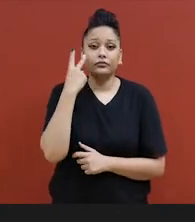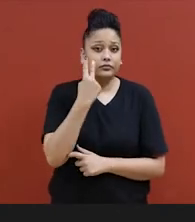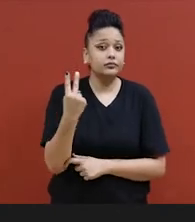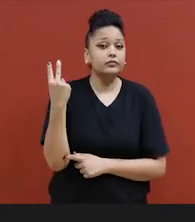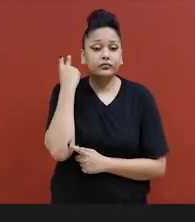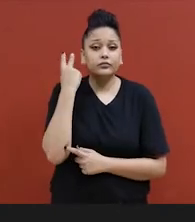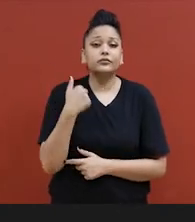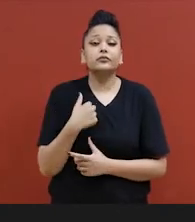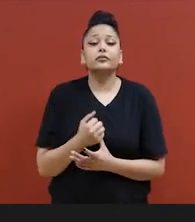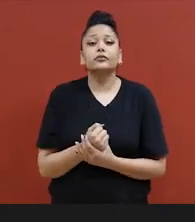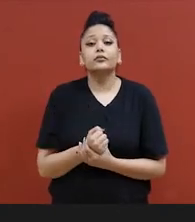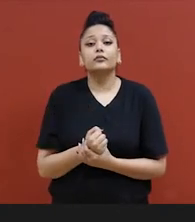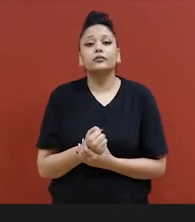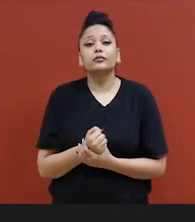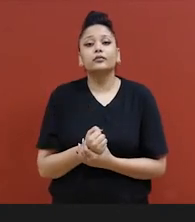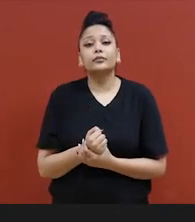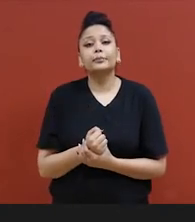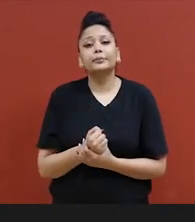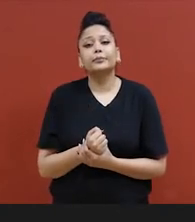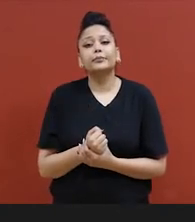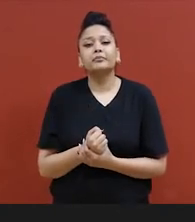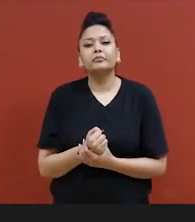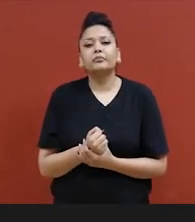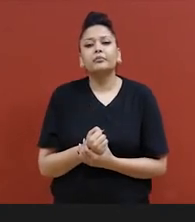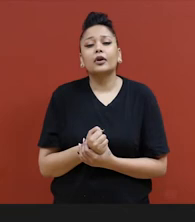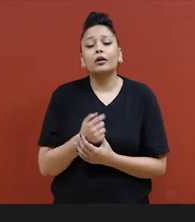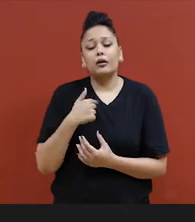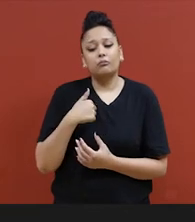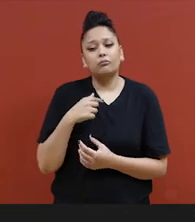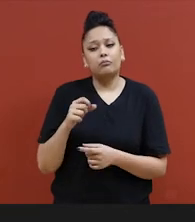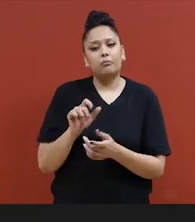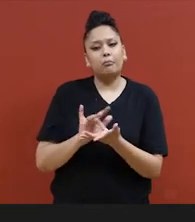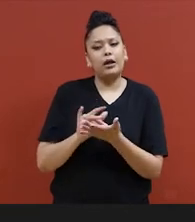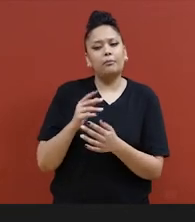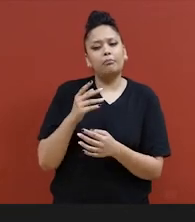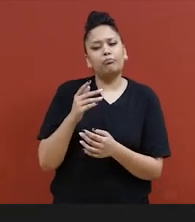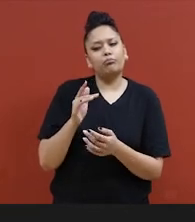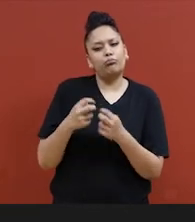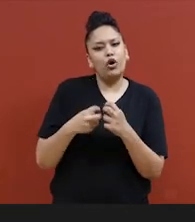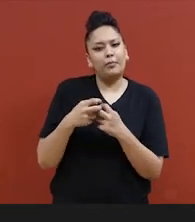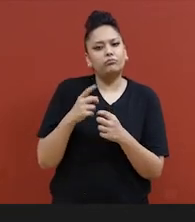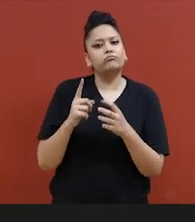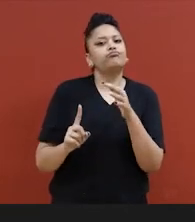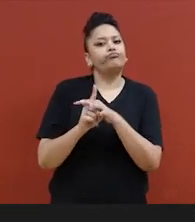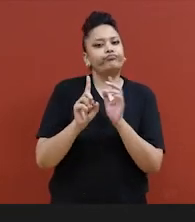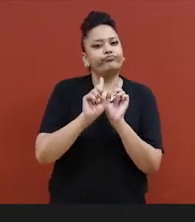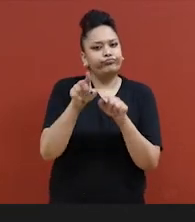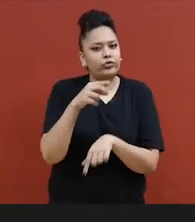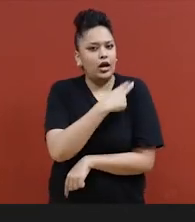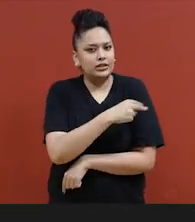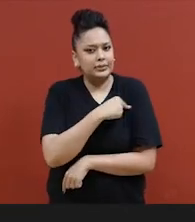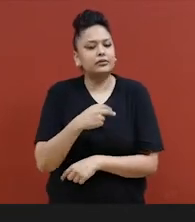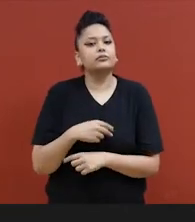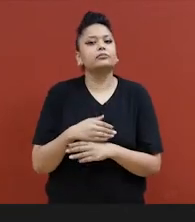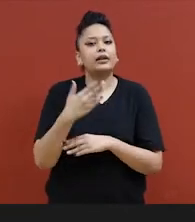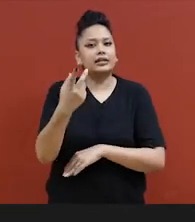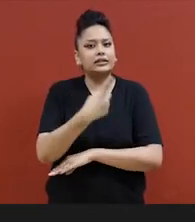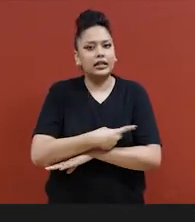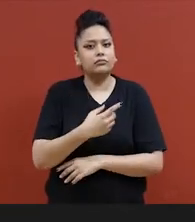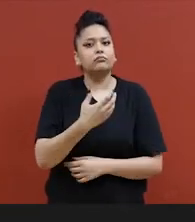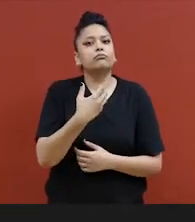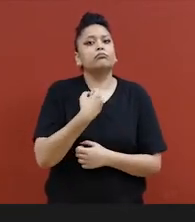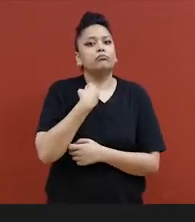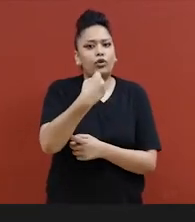de ce que je veux dire, je passais à travers une situation et j'étais à l'hôpital pour quelques jours. On m'a mis dans une chambre sans porte.